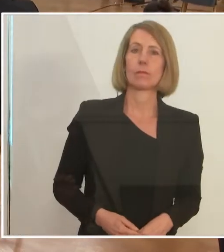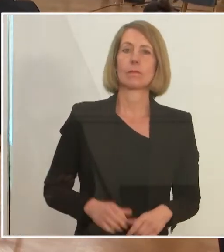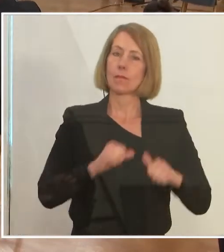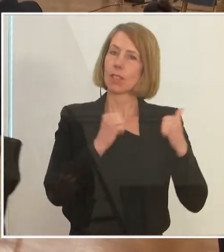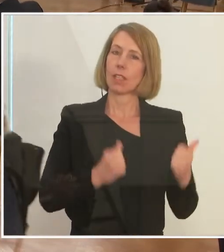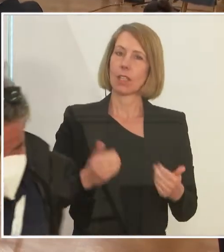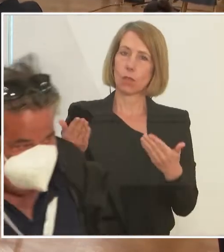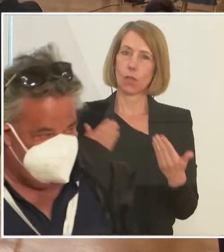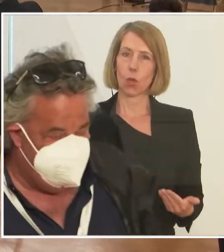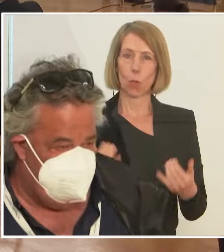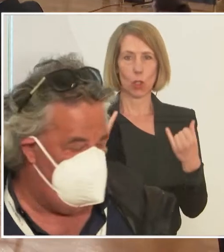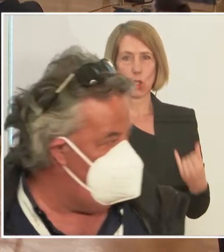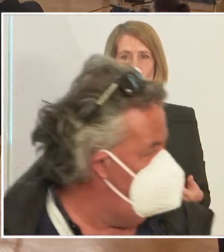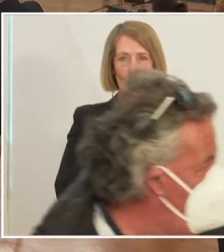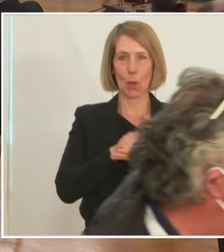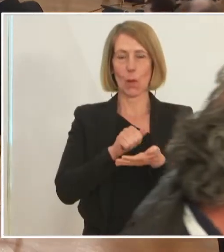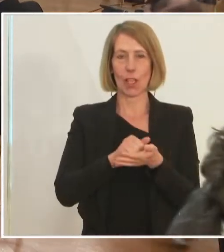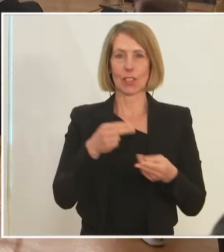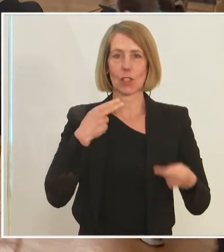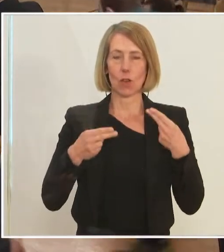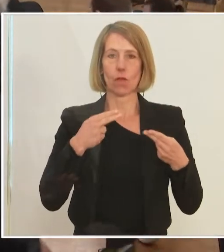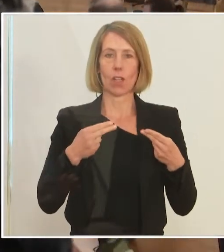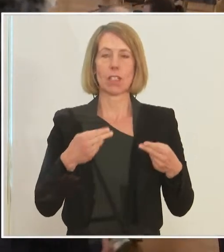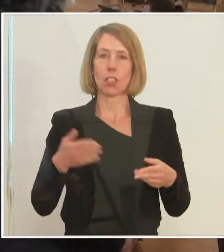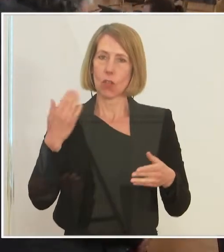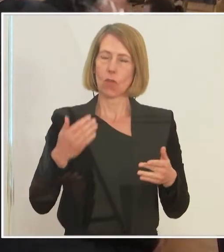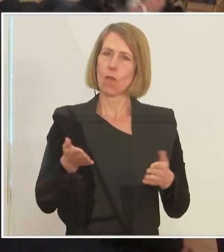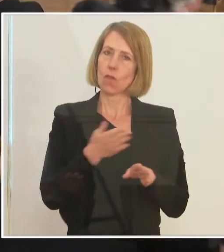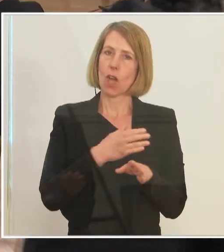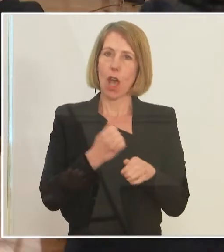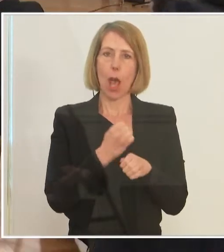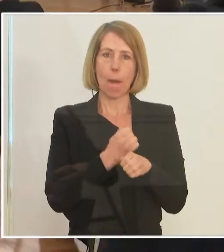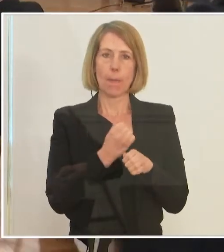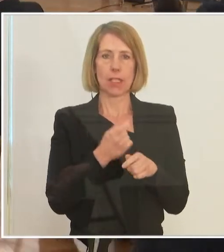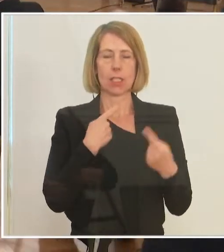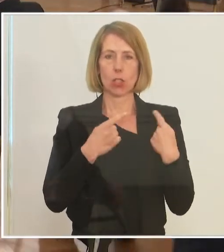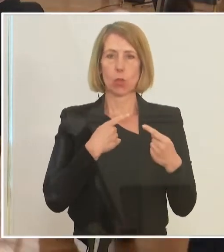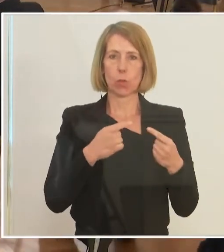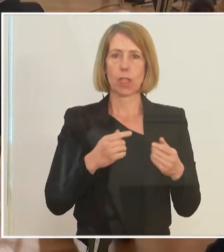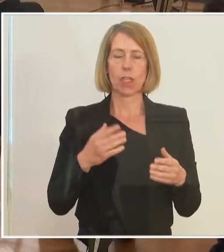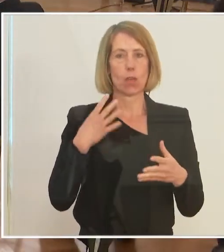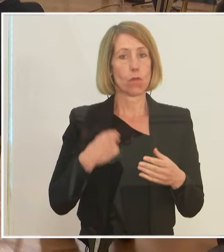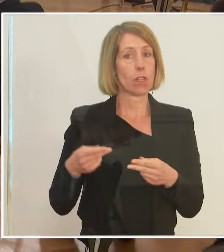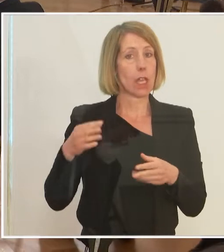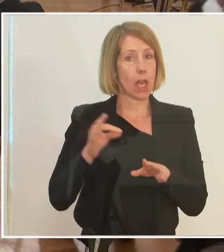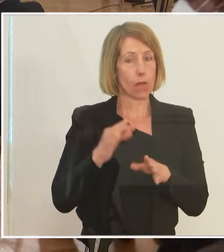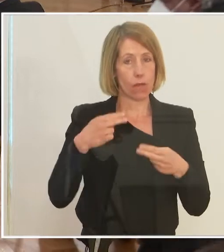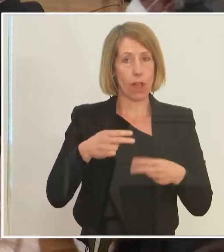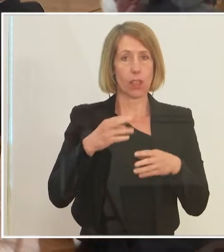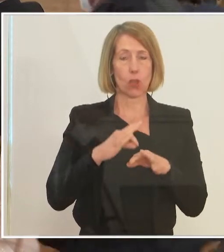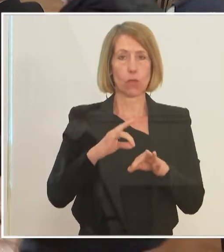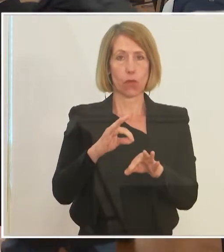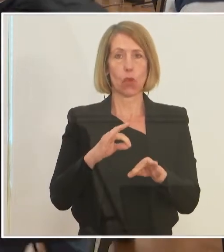Herzlich Willkommen zur heutigen Pressekonferenz im Anschluss an das Arbeitsgespräch zur aktuellen Situation am Arbeitsmarkt sowie der Weiterführung der Kurzarbeit mit